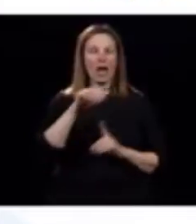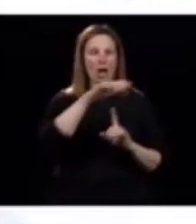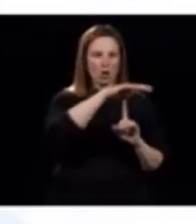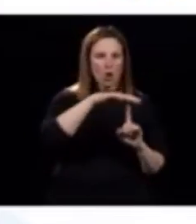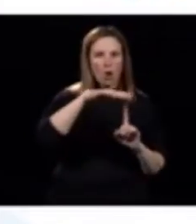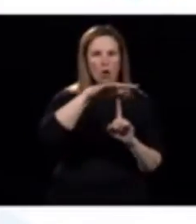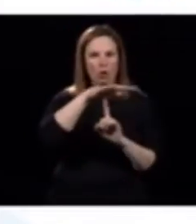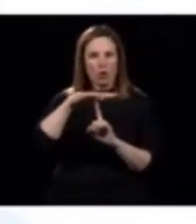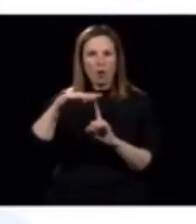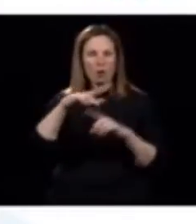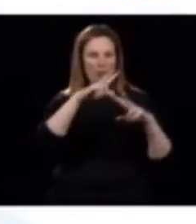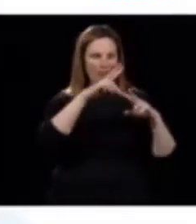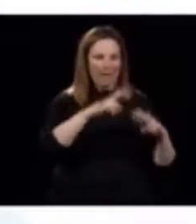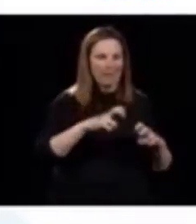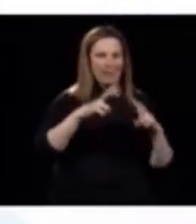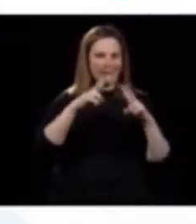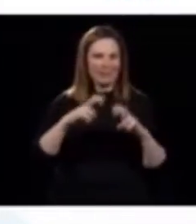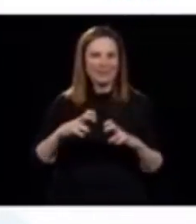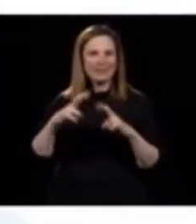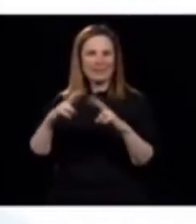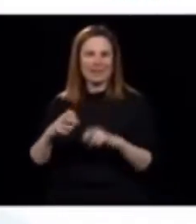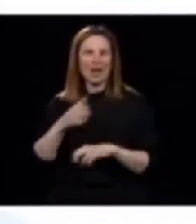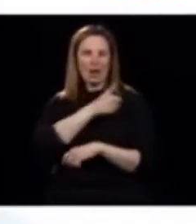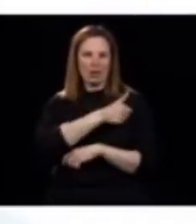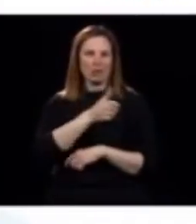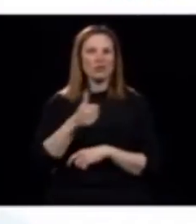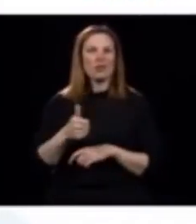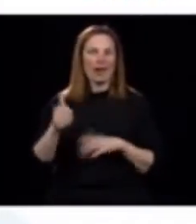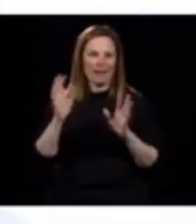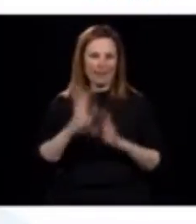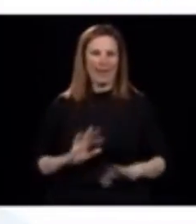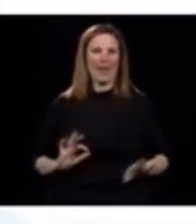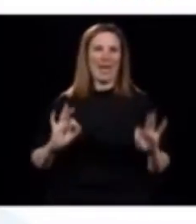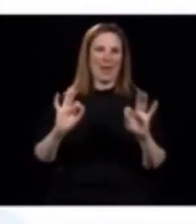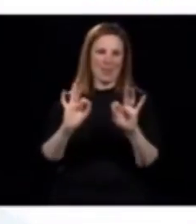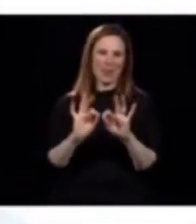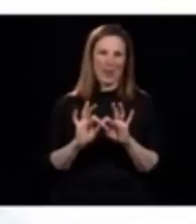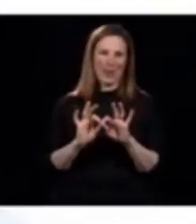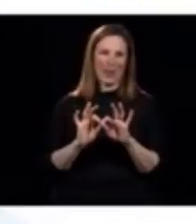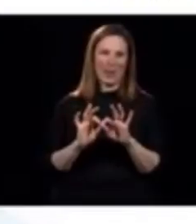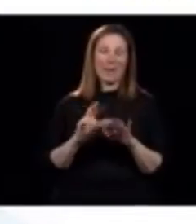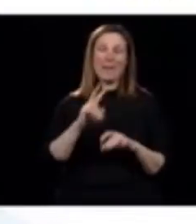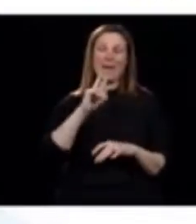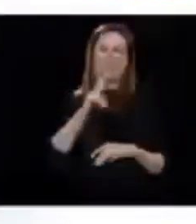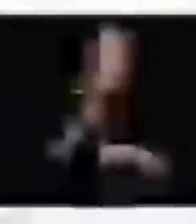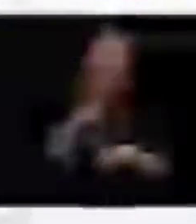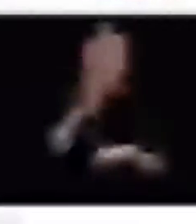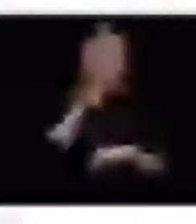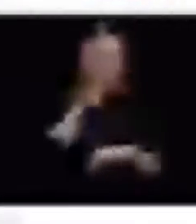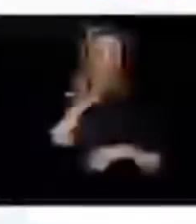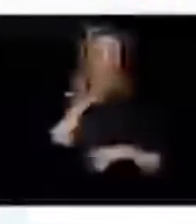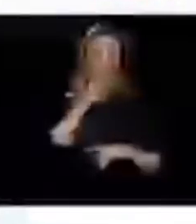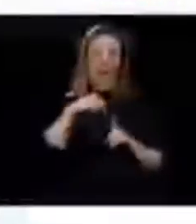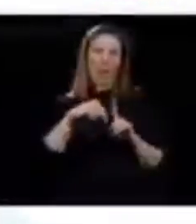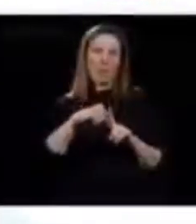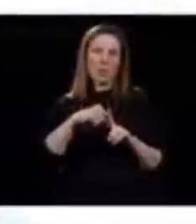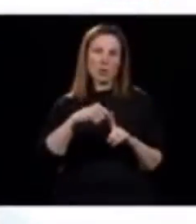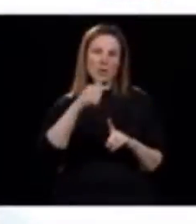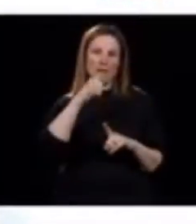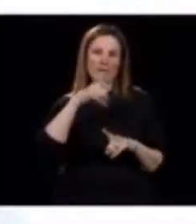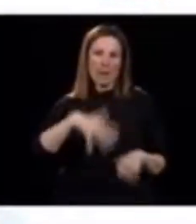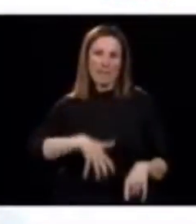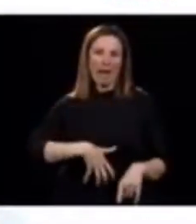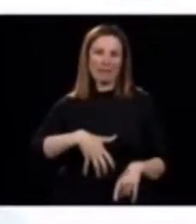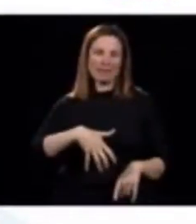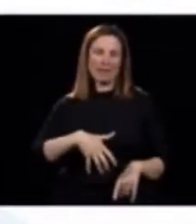aussi dans une perspective. Vous savez, puis je comprends l'inquiétude que les mères peuvent avoir, puis les femmes enceintes, par rapport à cette